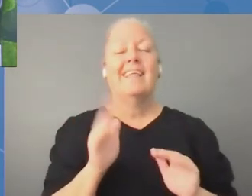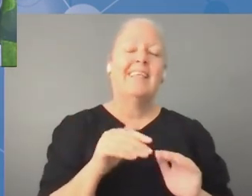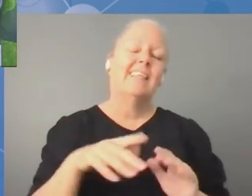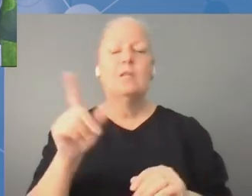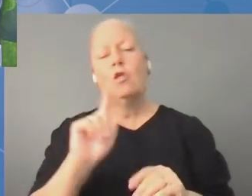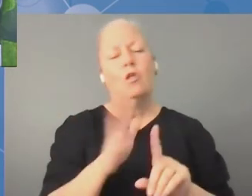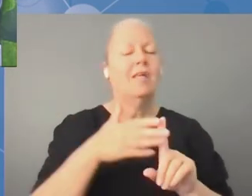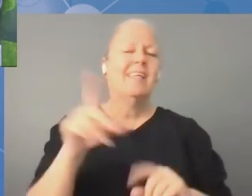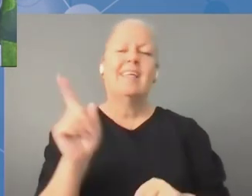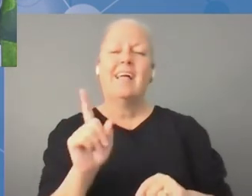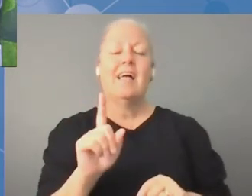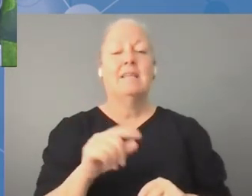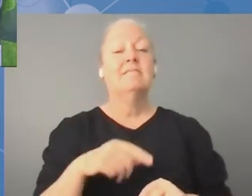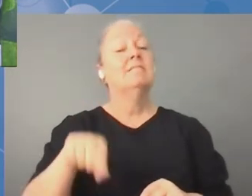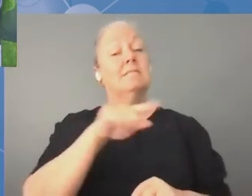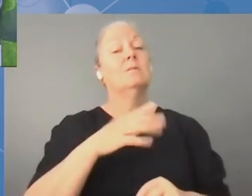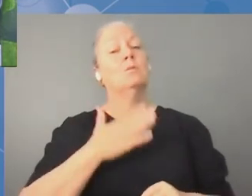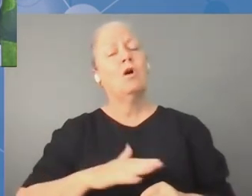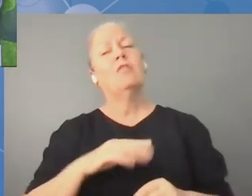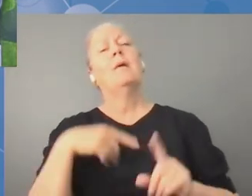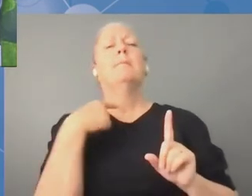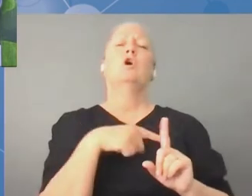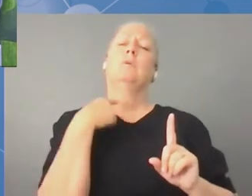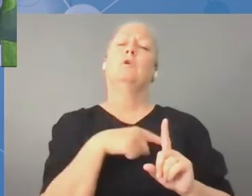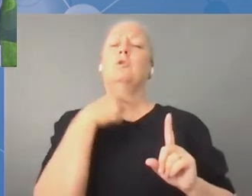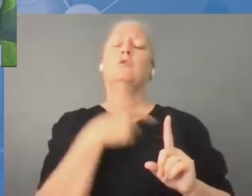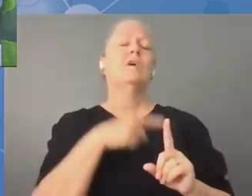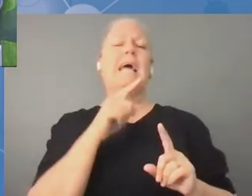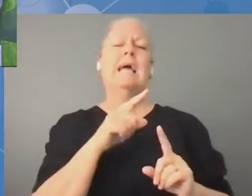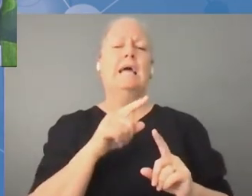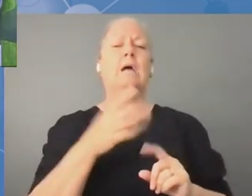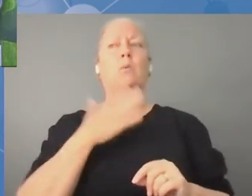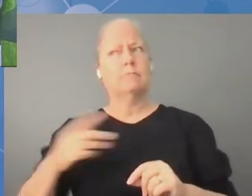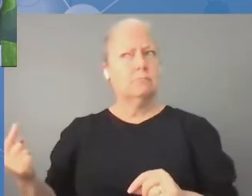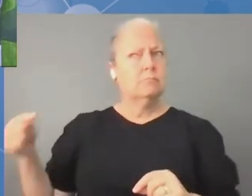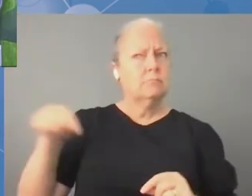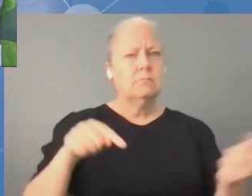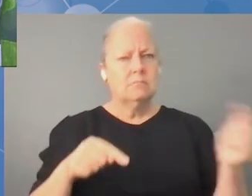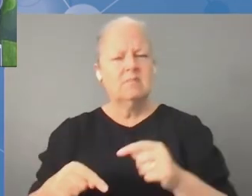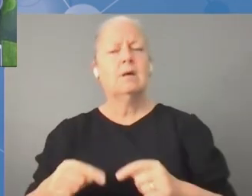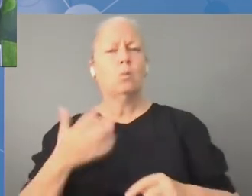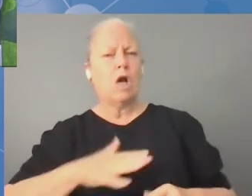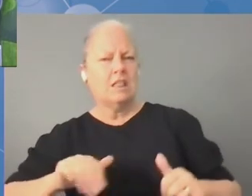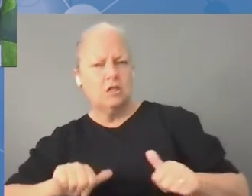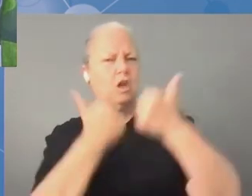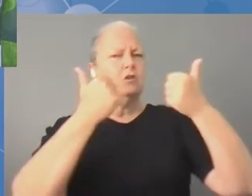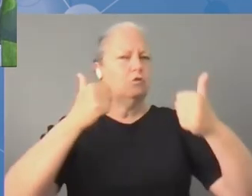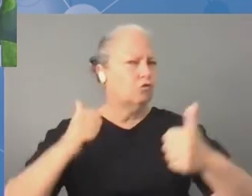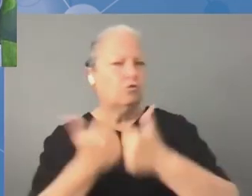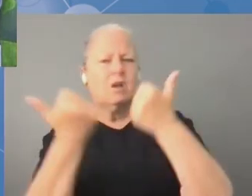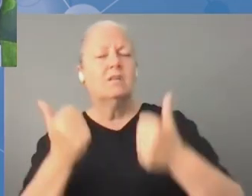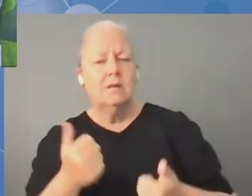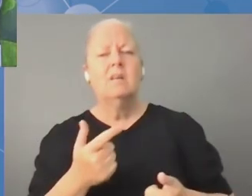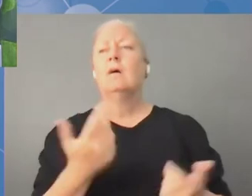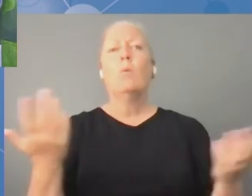rozmawiać o kwestiach kontrowersyjnych. Nie przyjeżdżamy na szczyty cyfrowe tylko po to, żeby wzajemnie się chwalić i tworzyć kółko